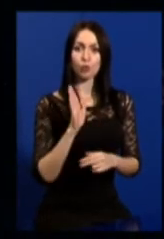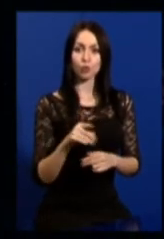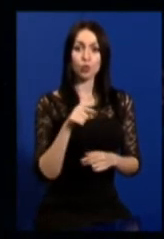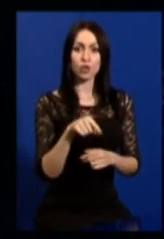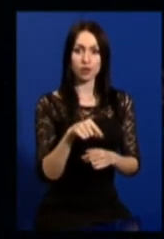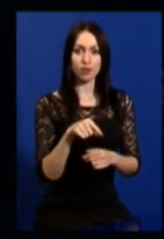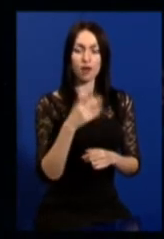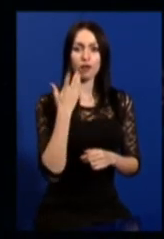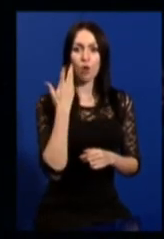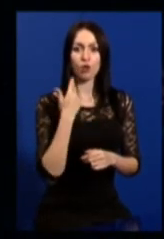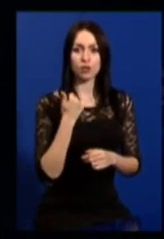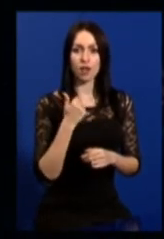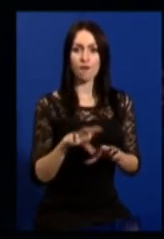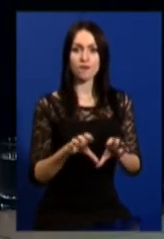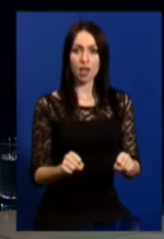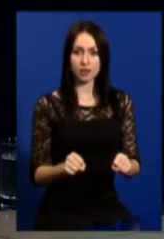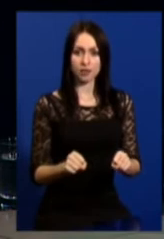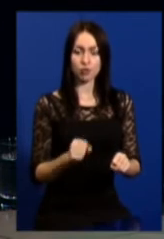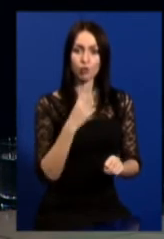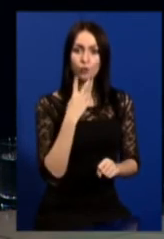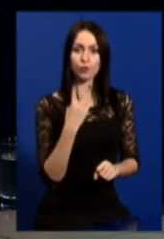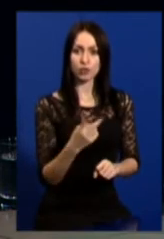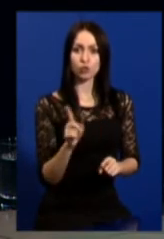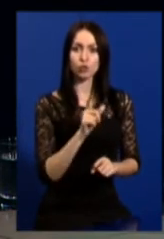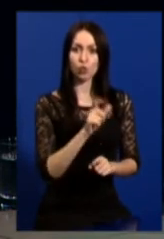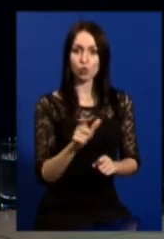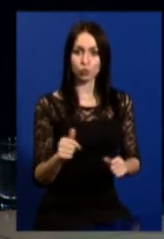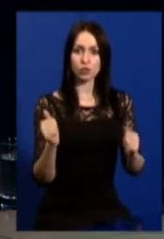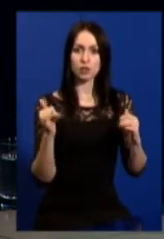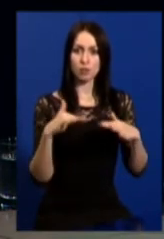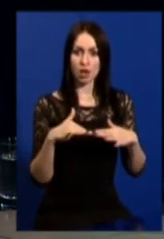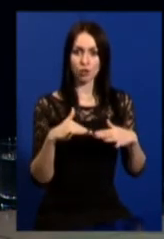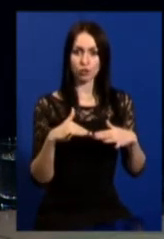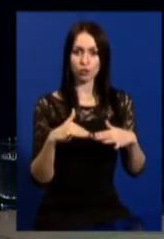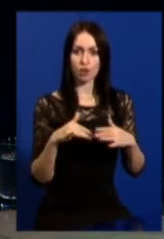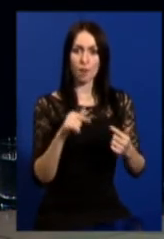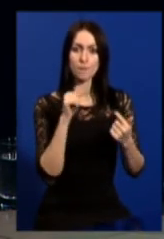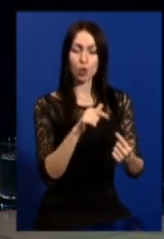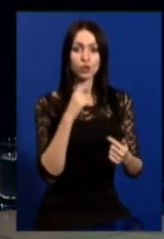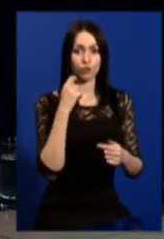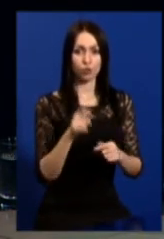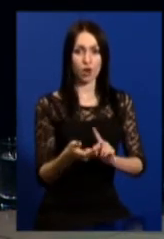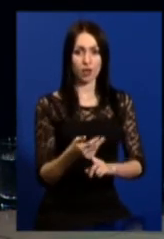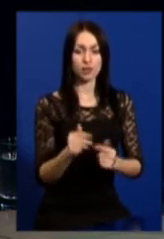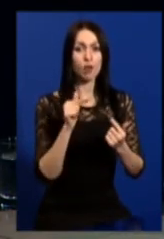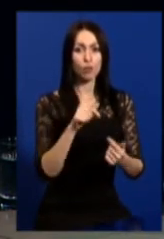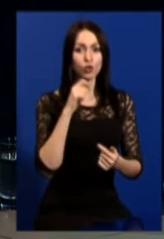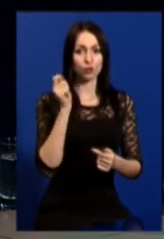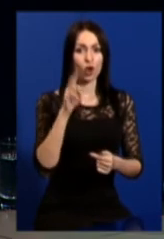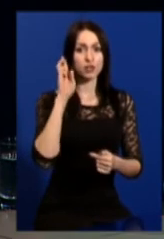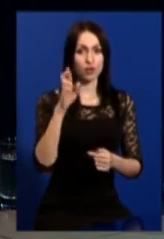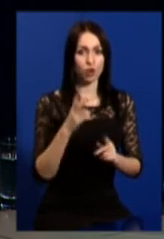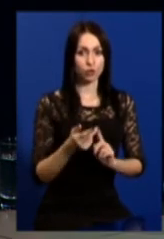тоді, коли влада побачить, що люди збираються проти України, проти української